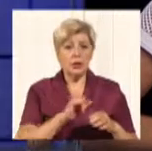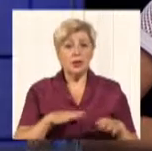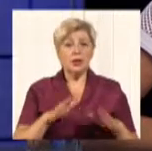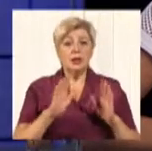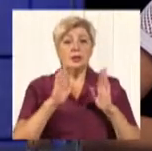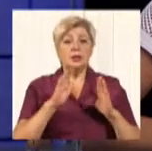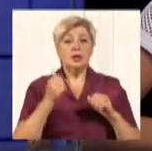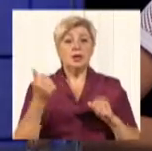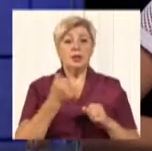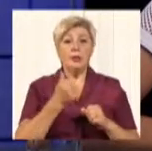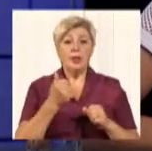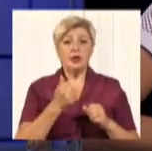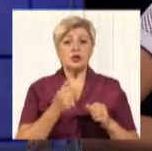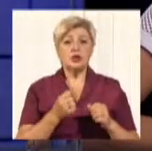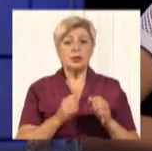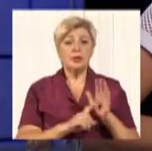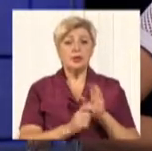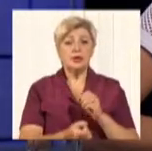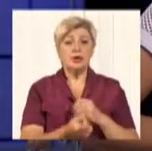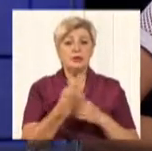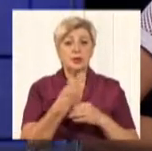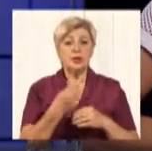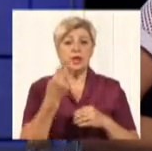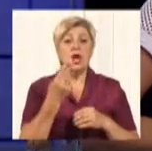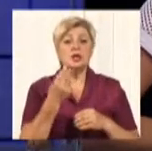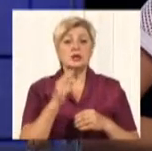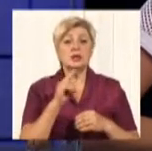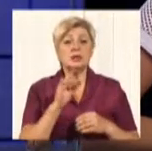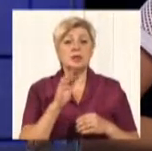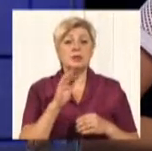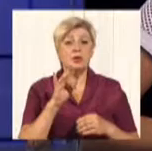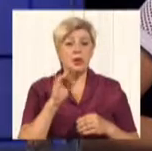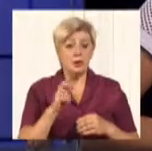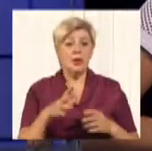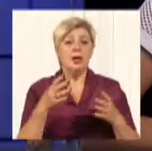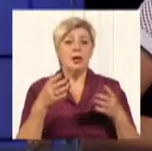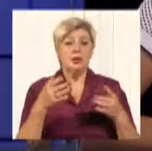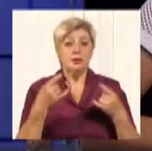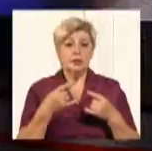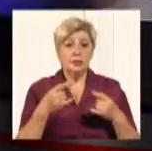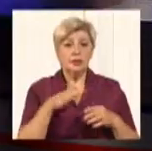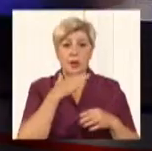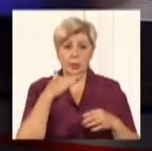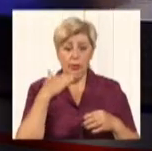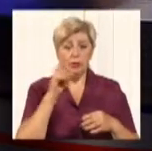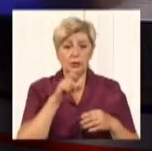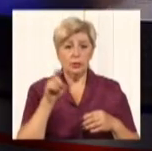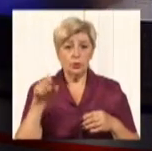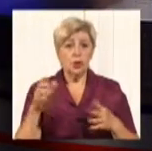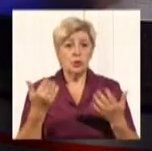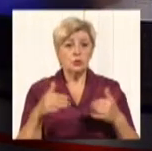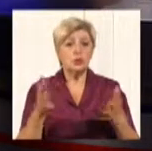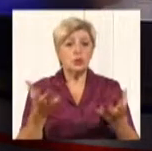вперше з'явилося цифрове телебачення. І дуже багато людей вже отримали ці приймачі